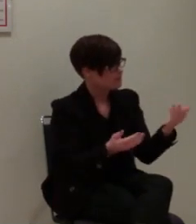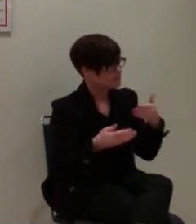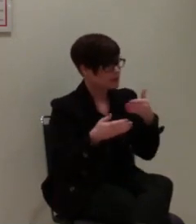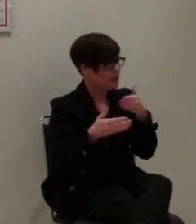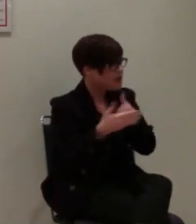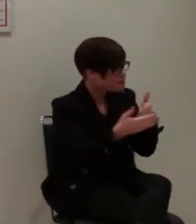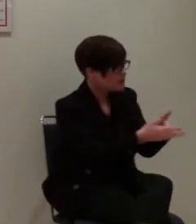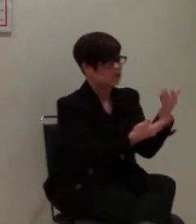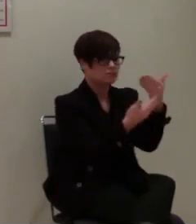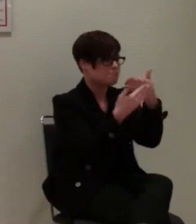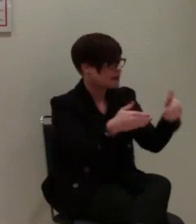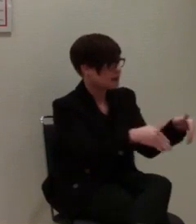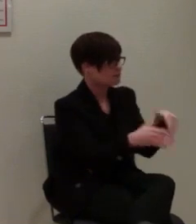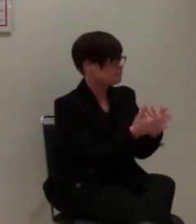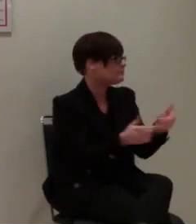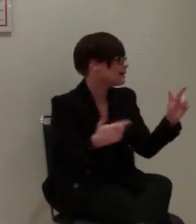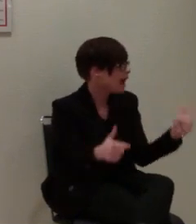Barrieren.